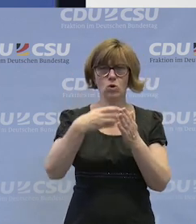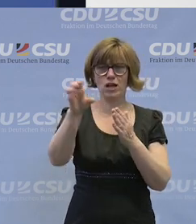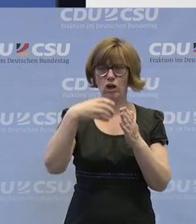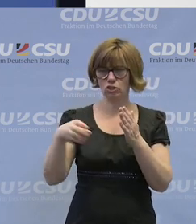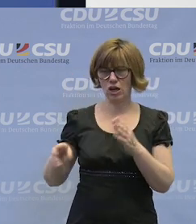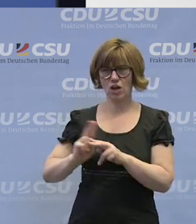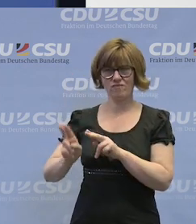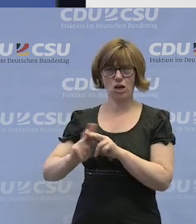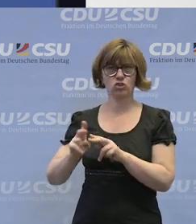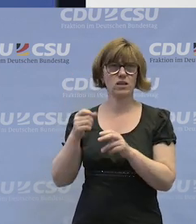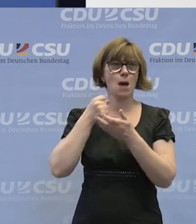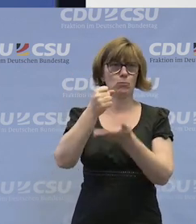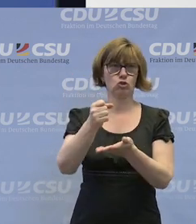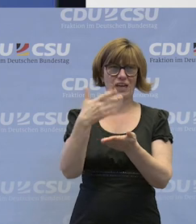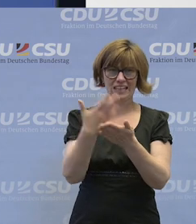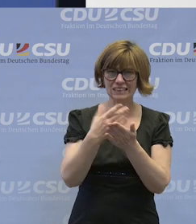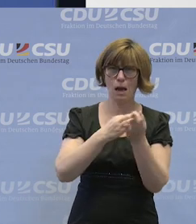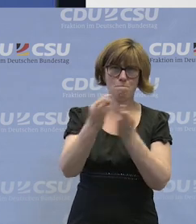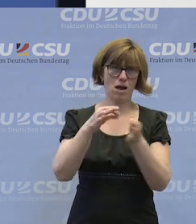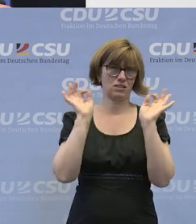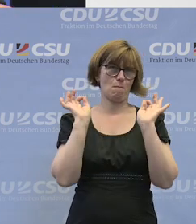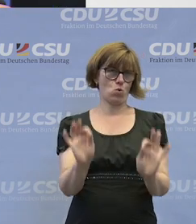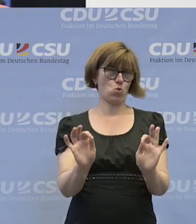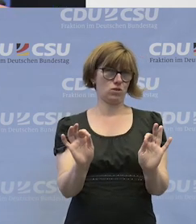der Werkstatt über das Budget zum Beispiel. Das wäre doch meine Maßnahme.